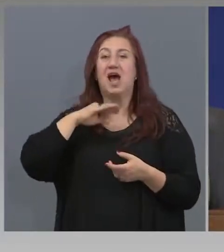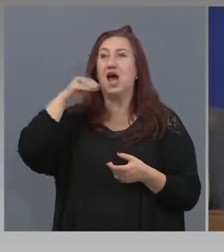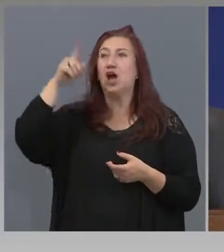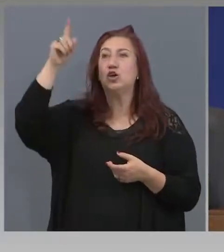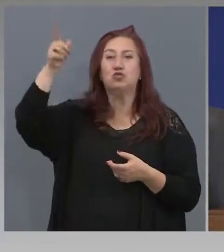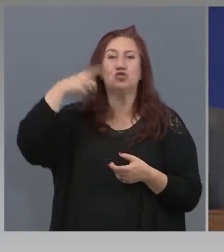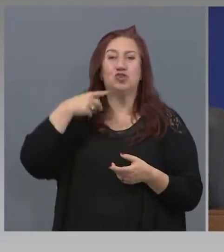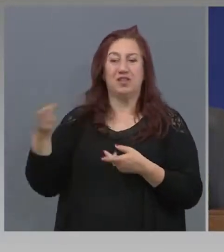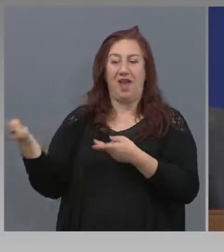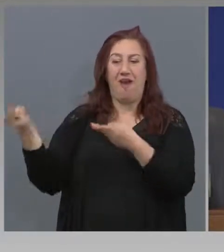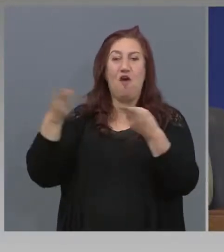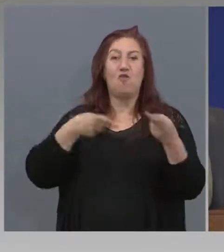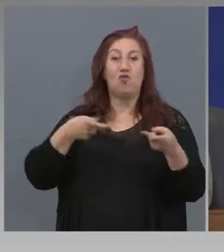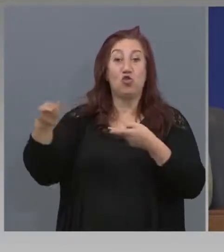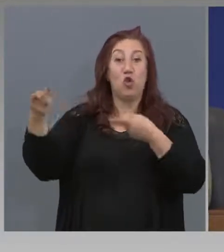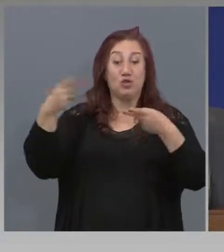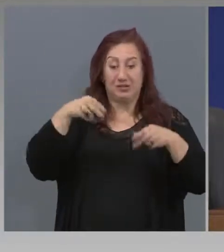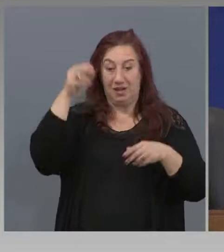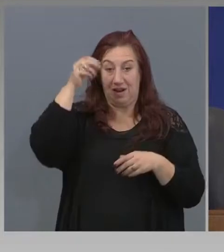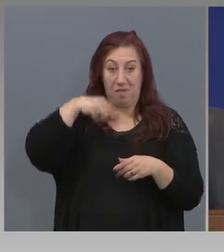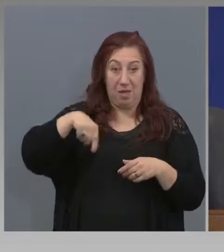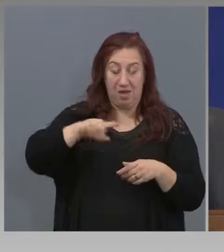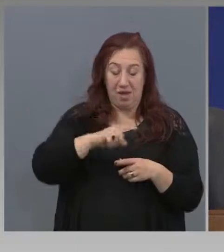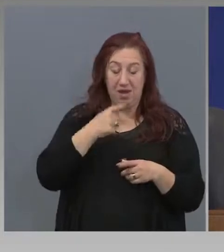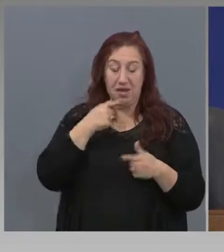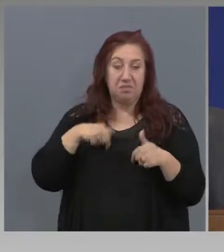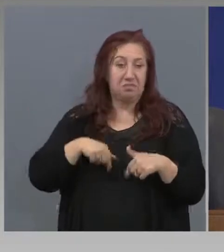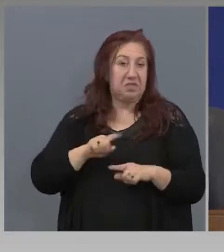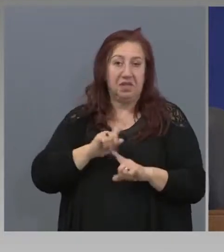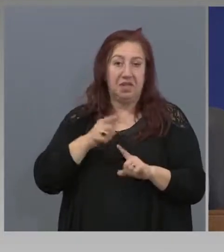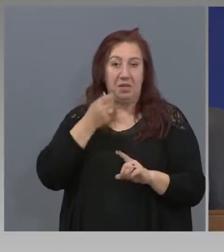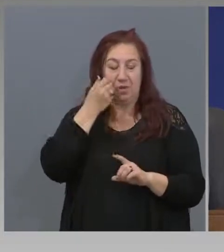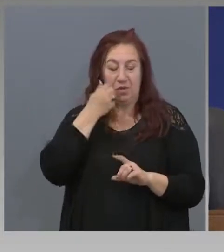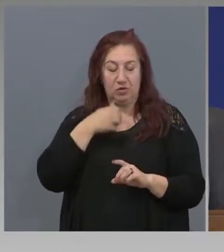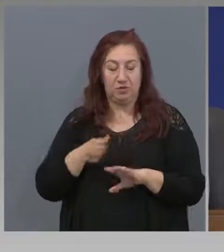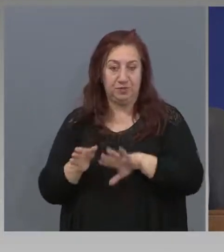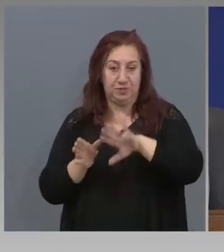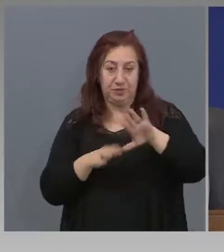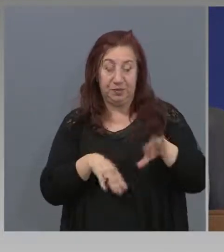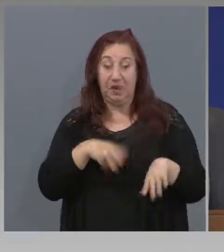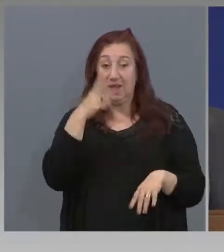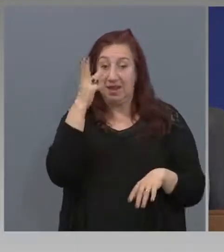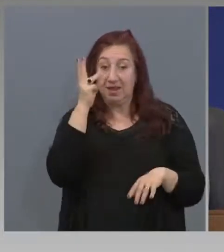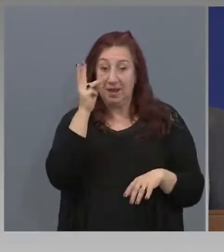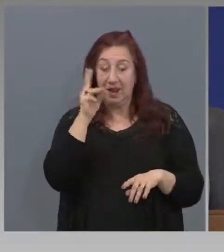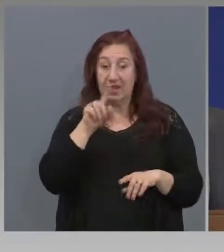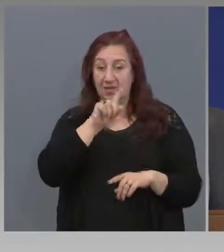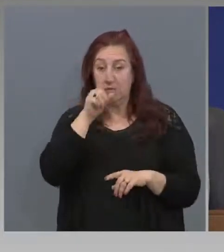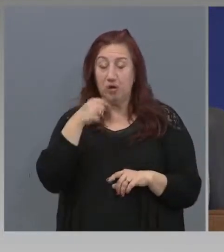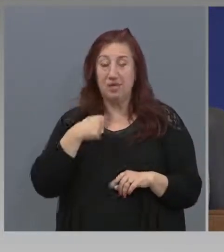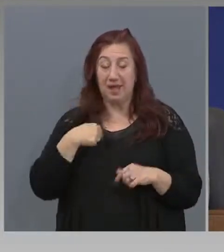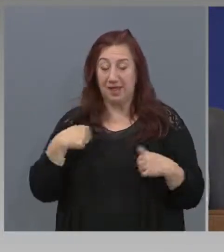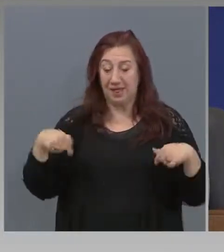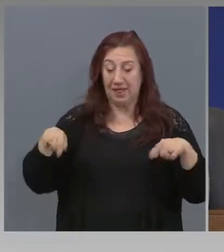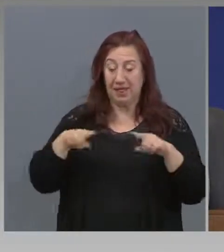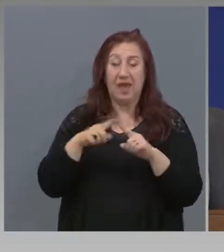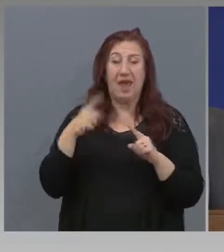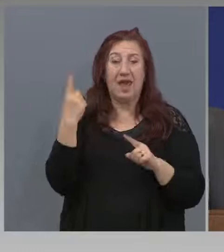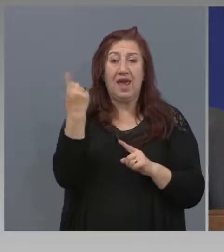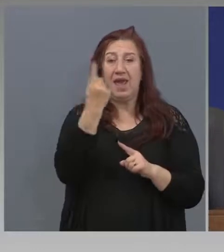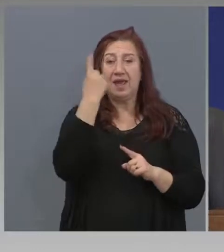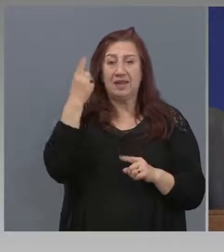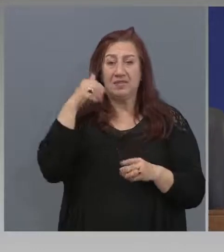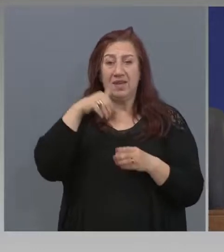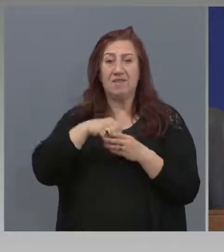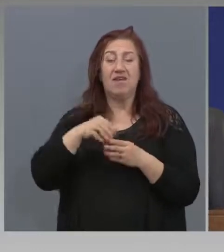третият ми въпрос е... Вчера излезоха сведения, че ние сме единствени в Европа, които регистрираме